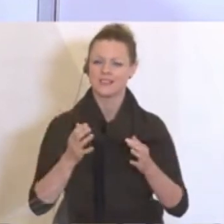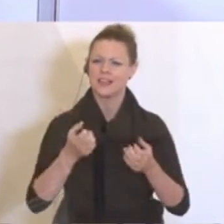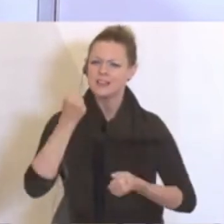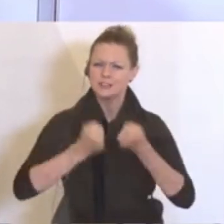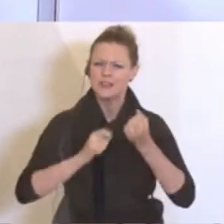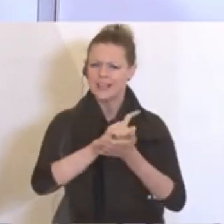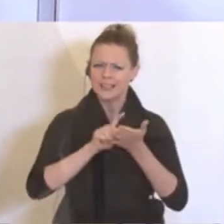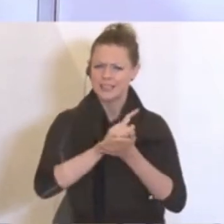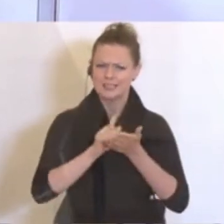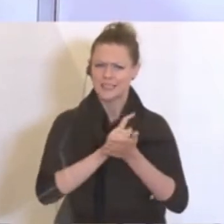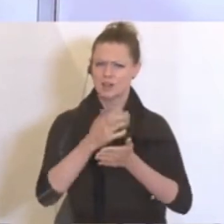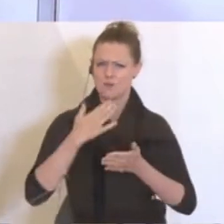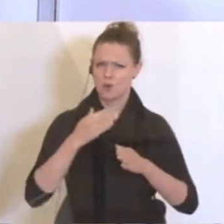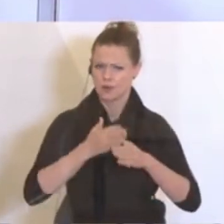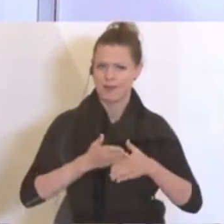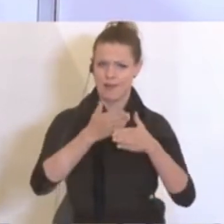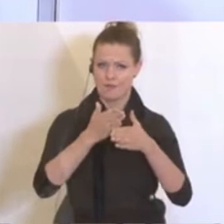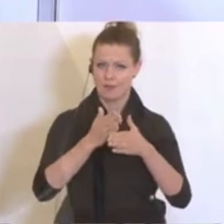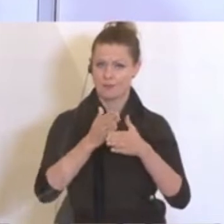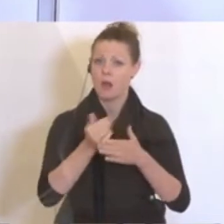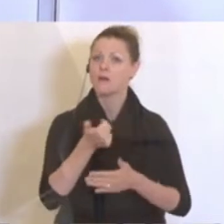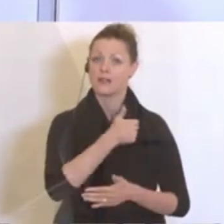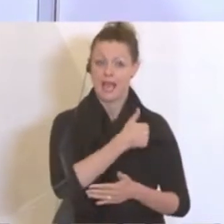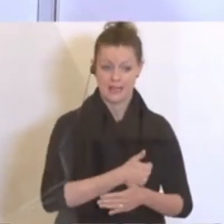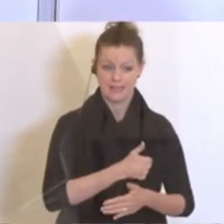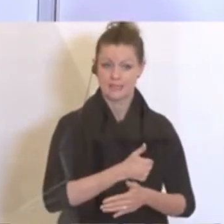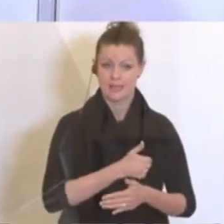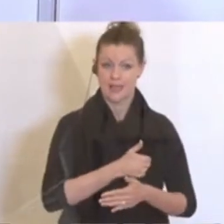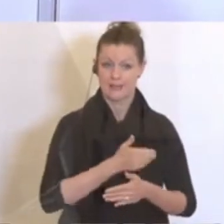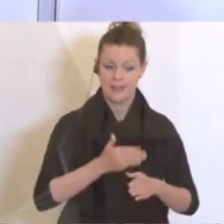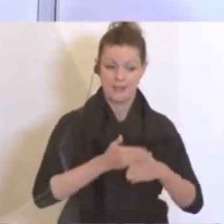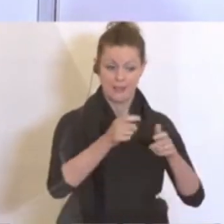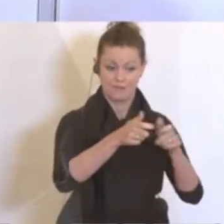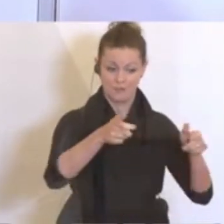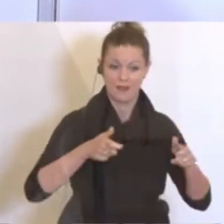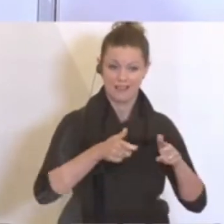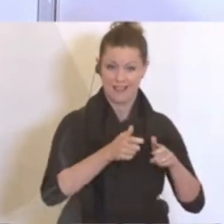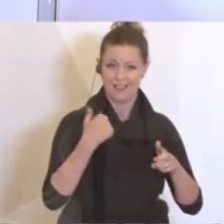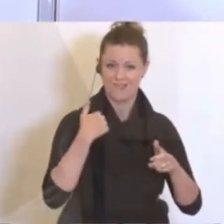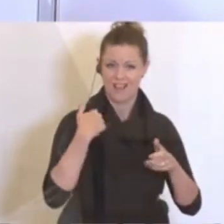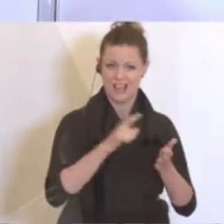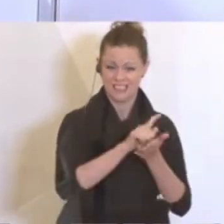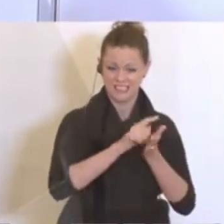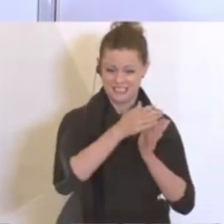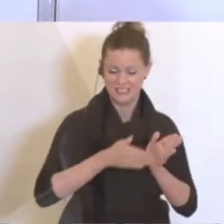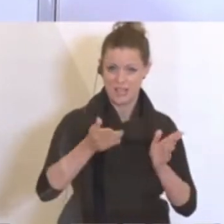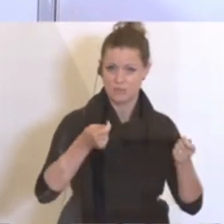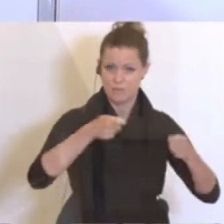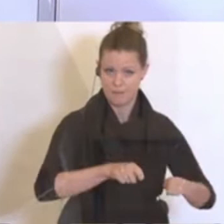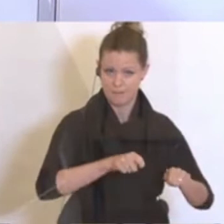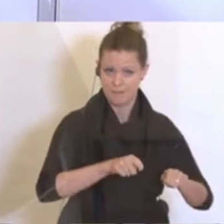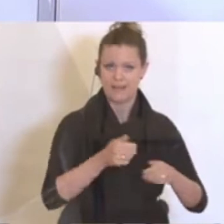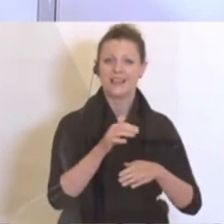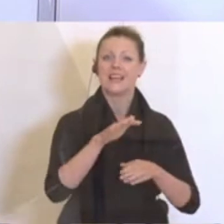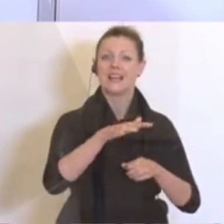Zeit zu helfen. Das tun wir zum einen durch die Hilfspakete für die Zeit der Schließung, wo zum einen die